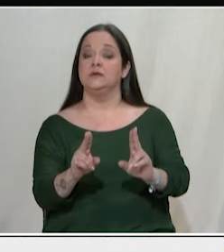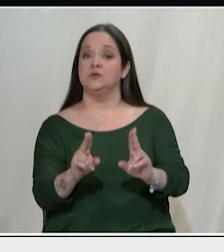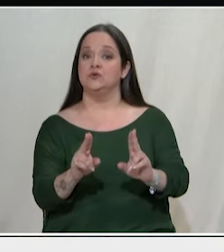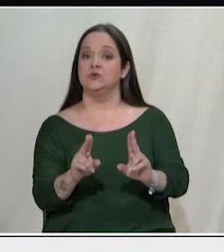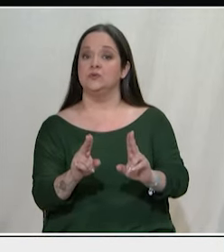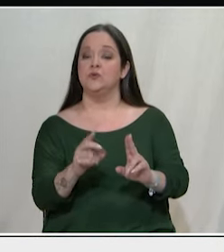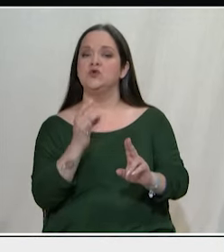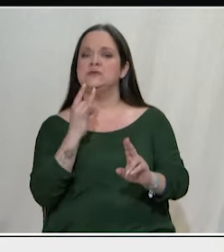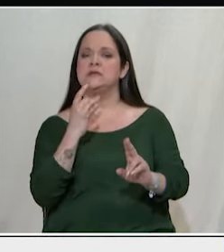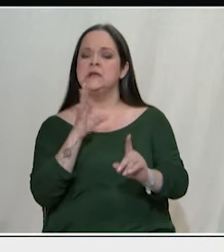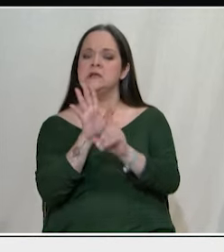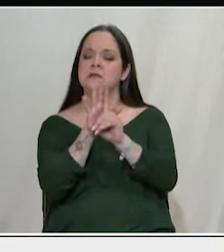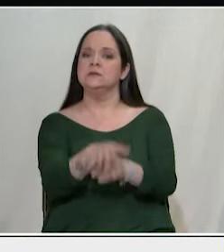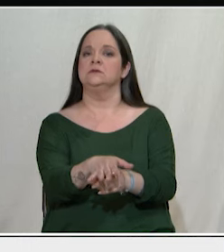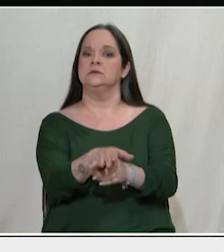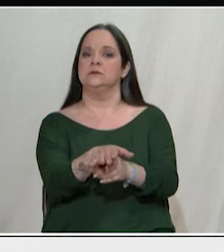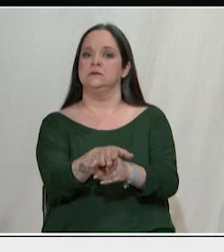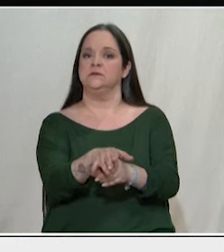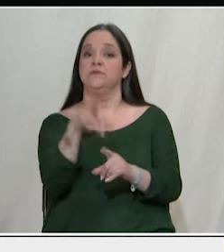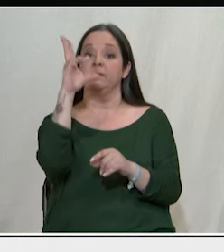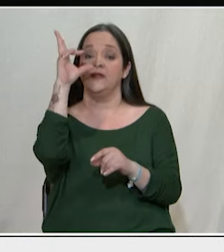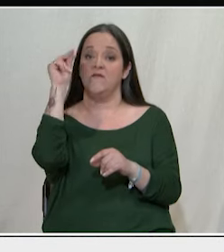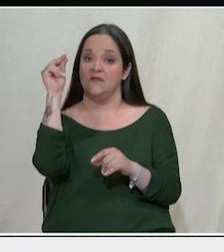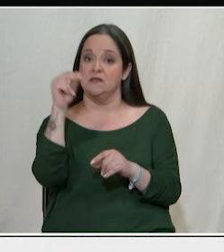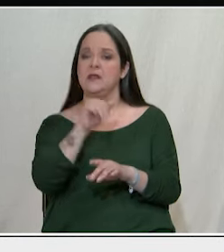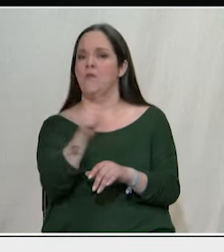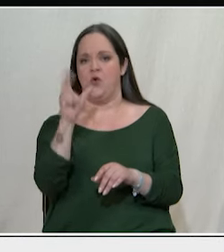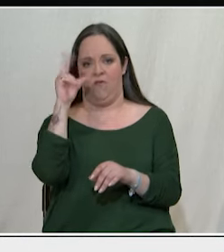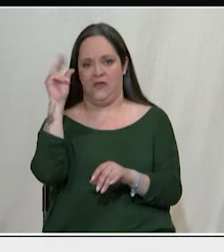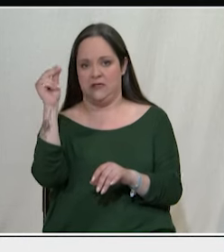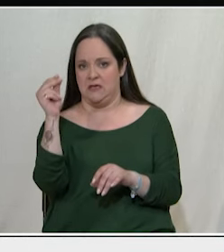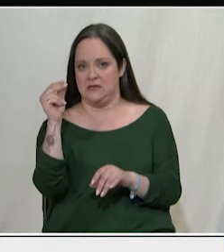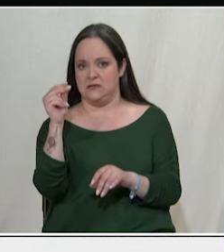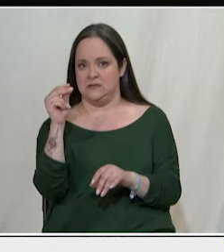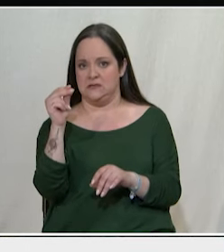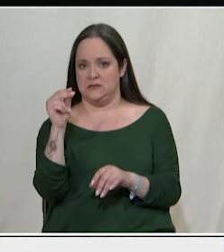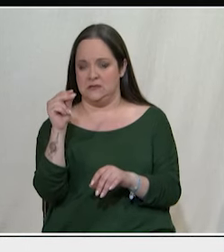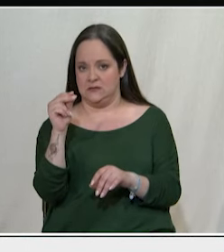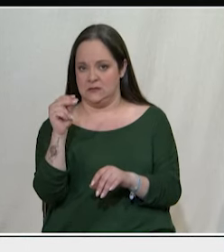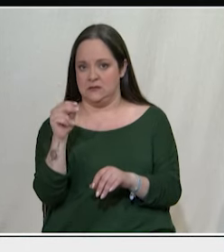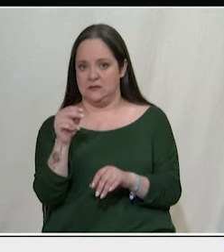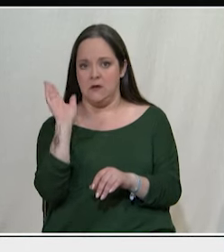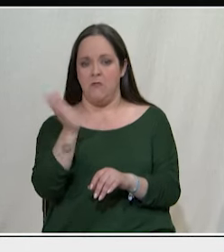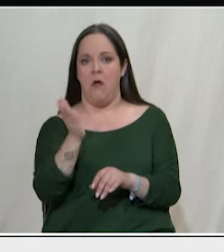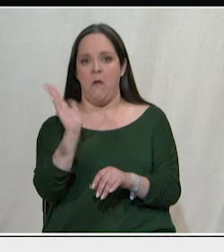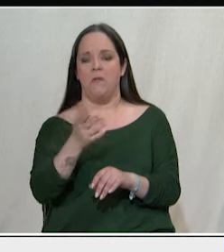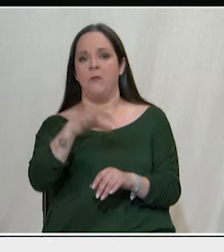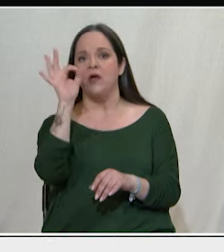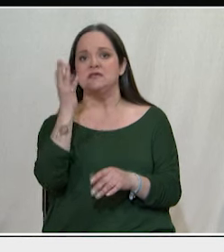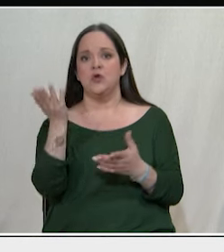μια όλο και πιο σκληρή καταστολή Οι φοιτητές και δεν είναι μόνο οι φοιτητές χτυπήθηκαν από την αστυνομία